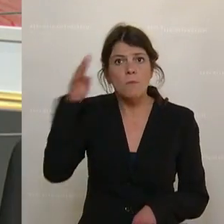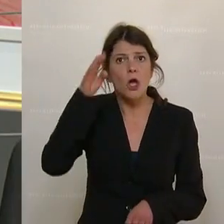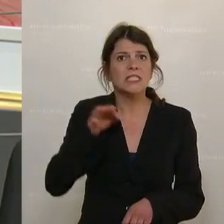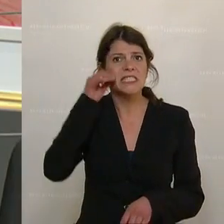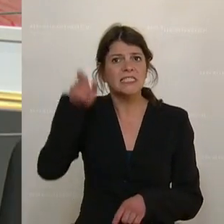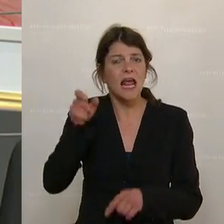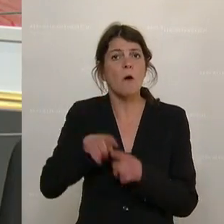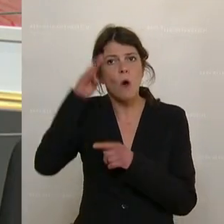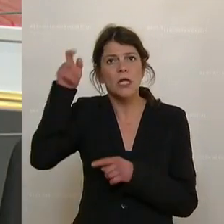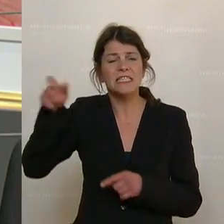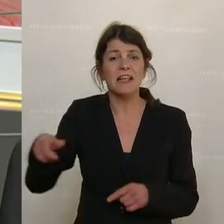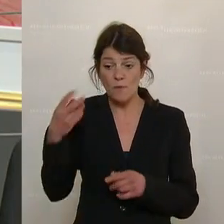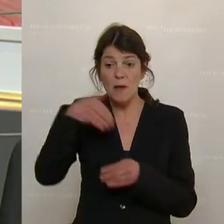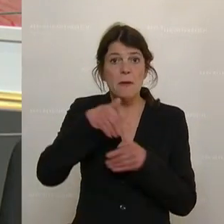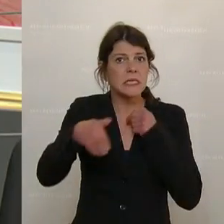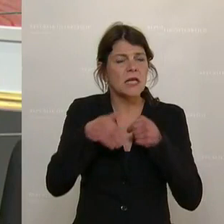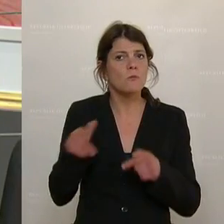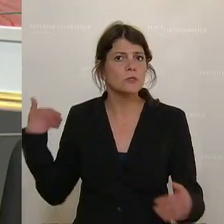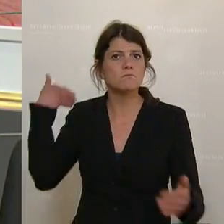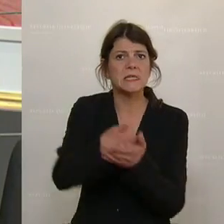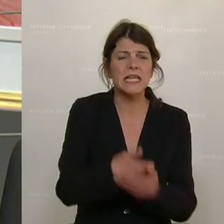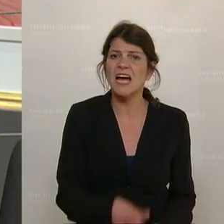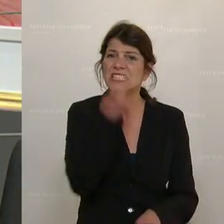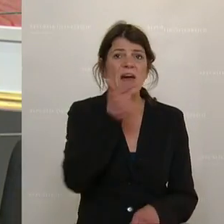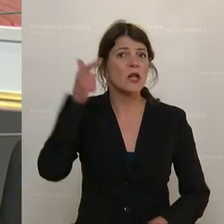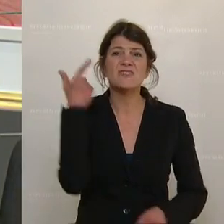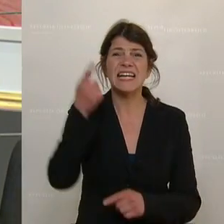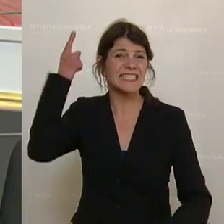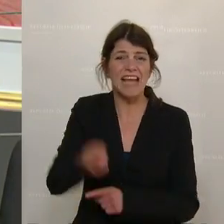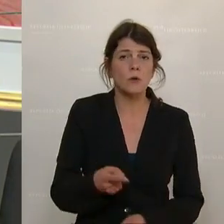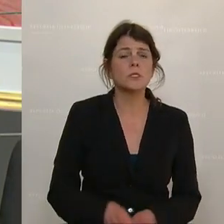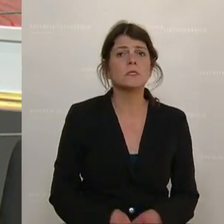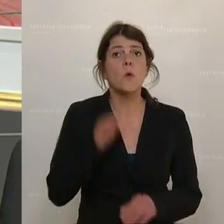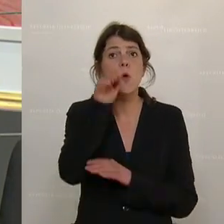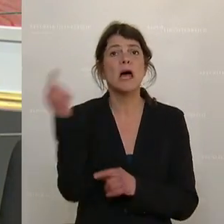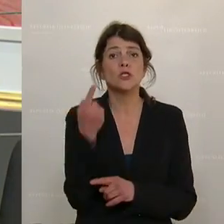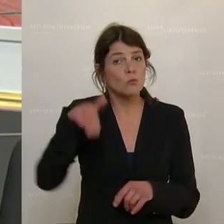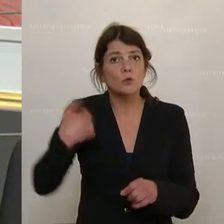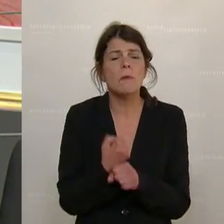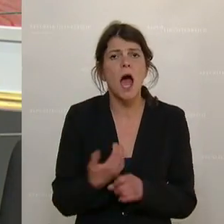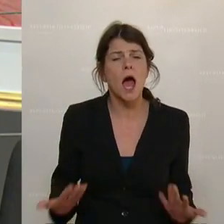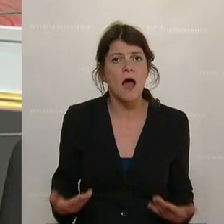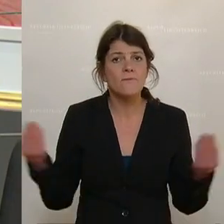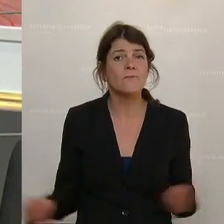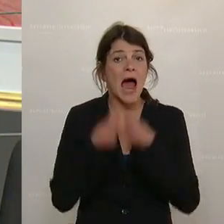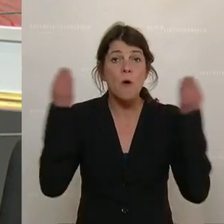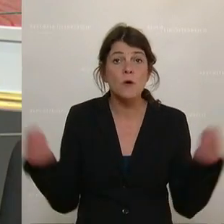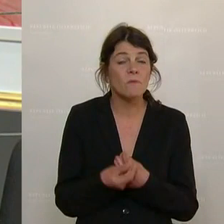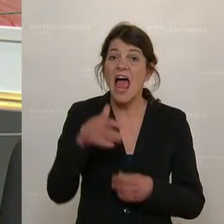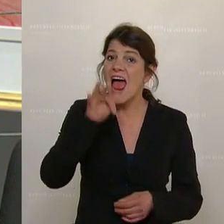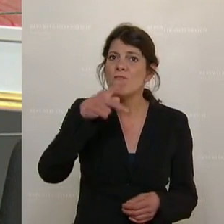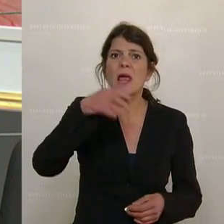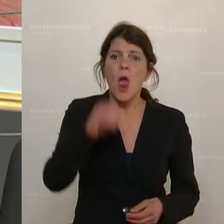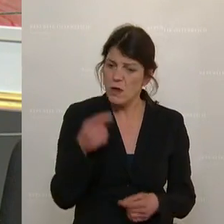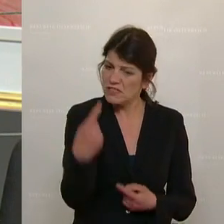des Innenministeriums mussten bisher 220.000 Überstunden leisten, weil die FPÖ